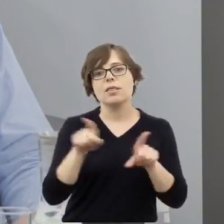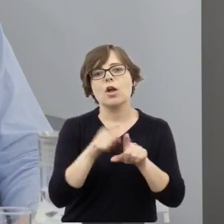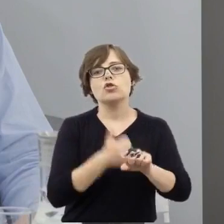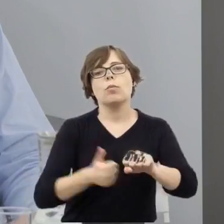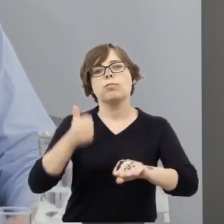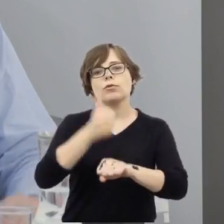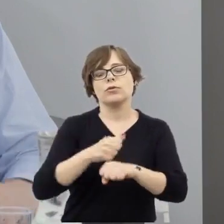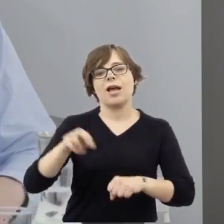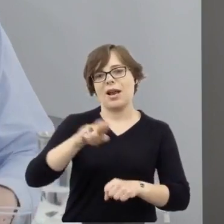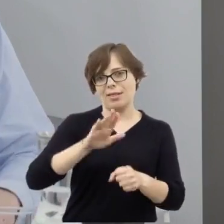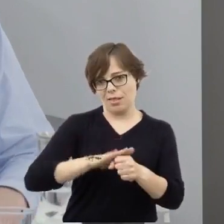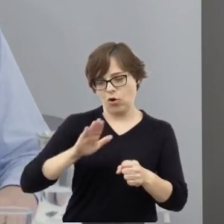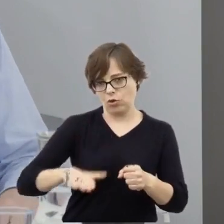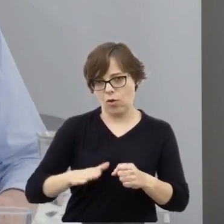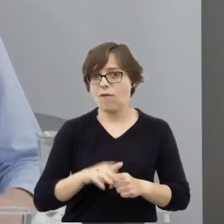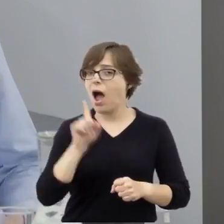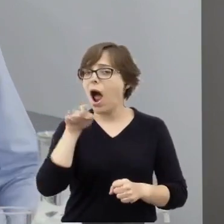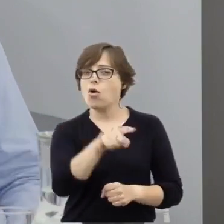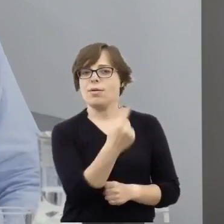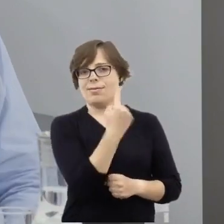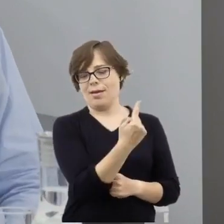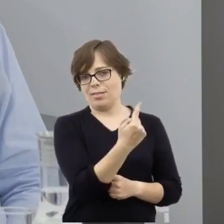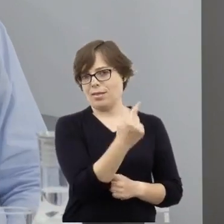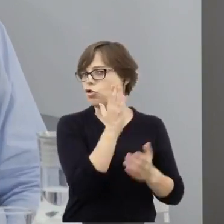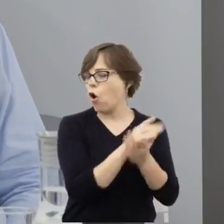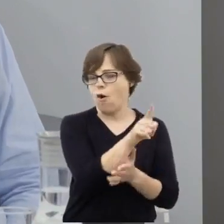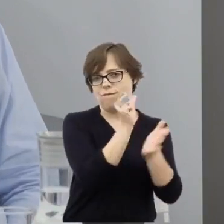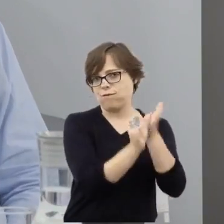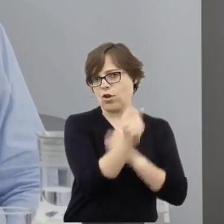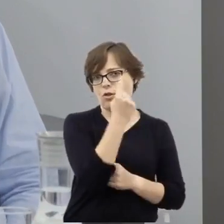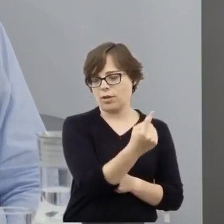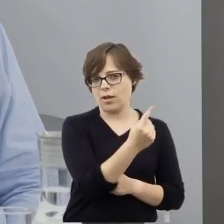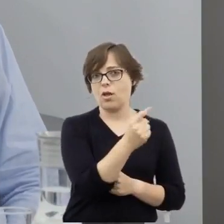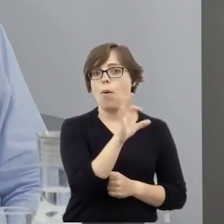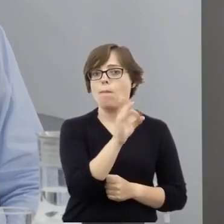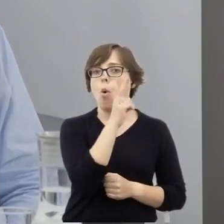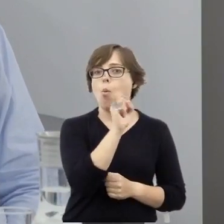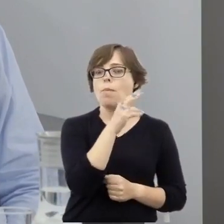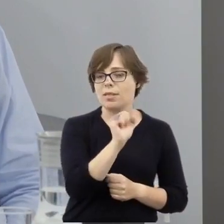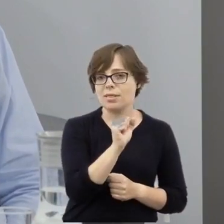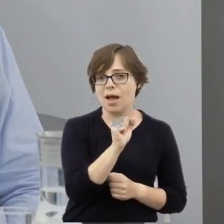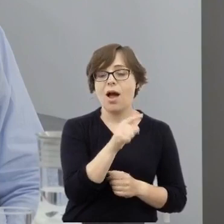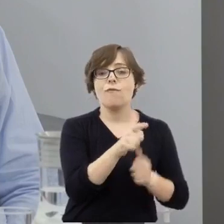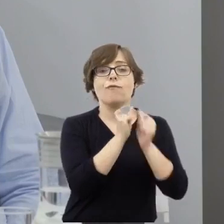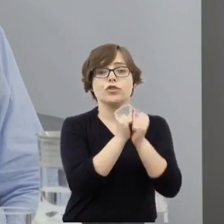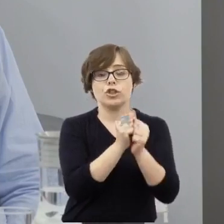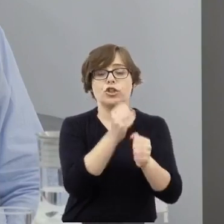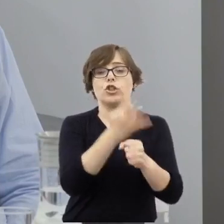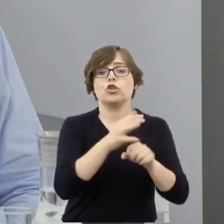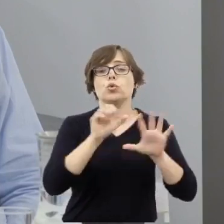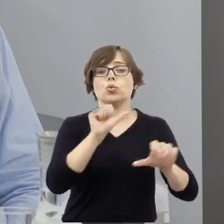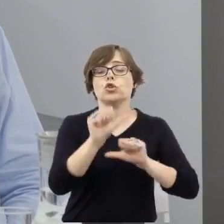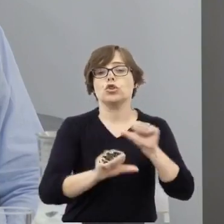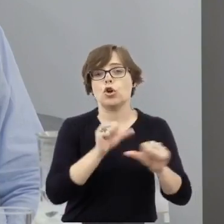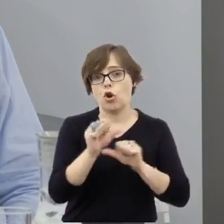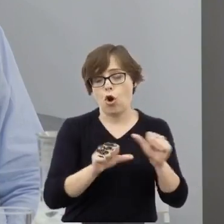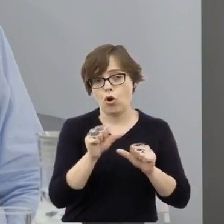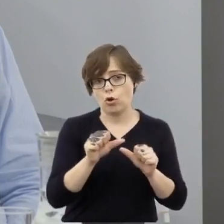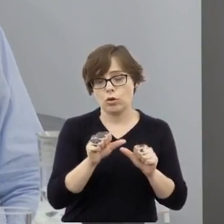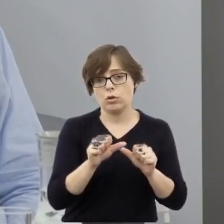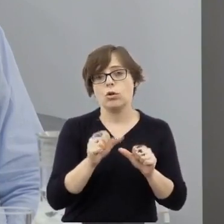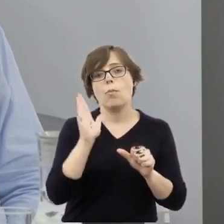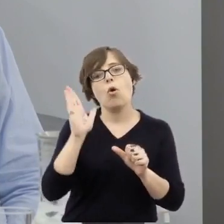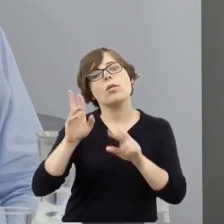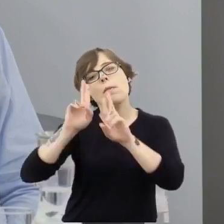Rady Narodowej. Ale to był wyjątek, ponieważ Kubina we wrześniu 1946 roku został potępiony